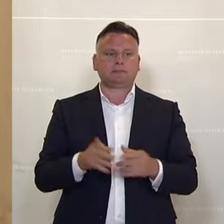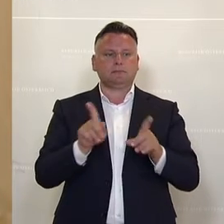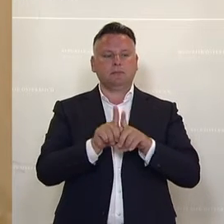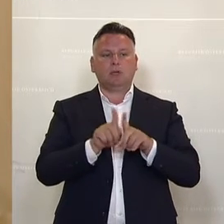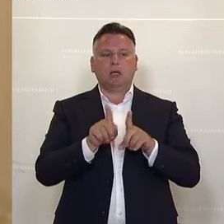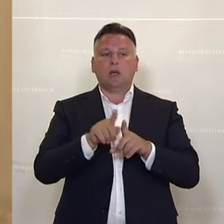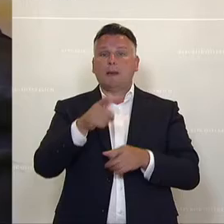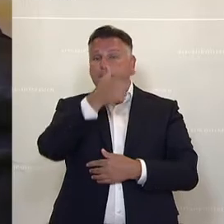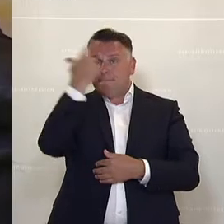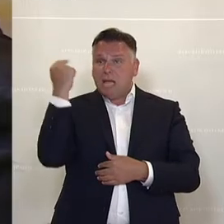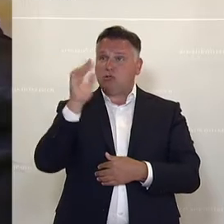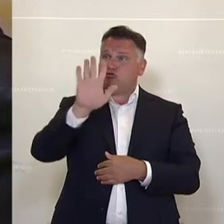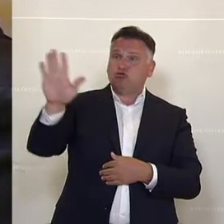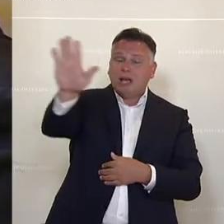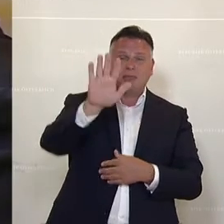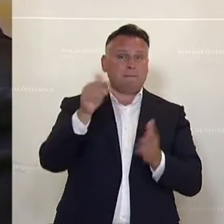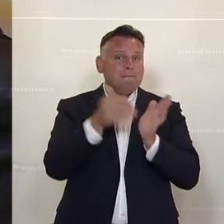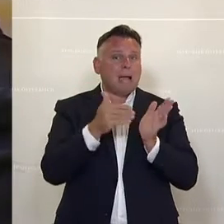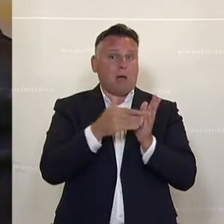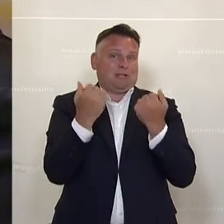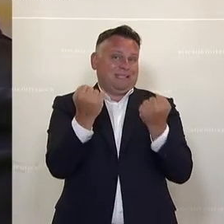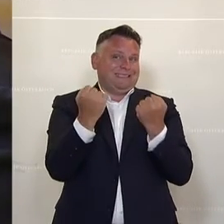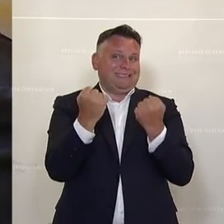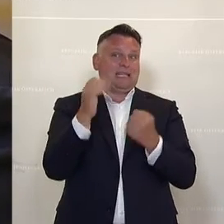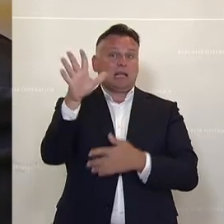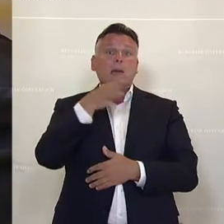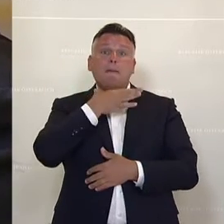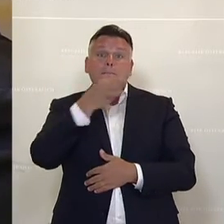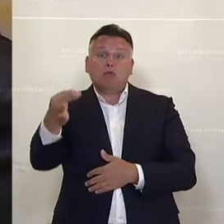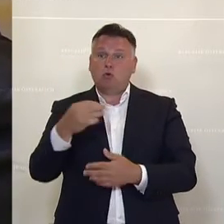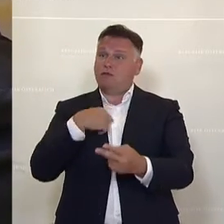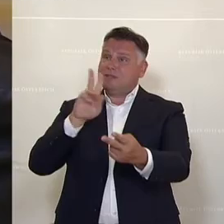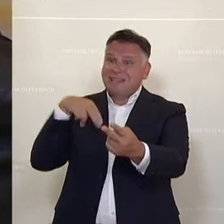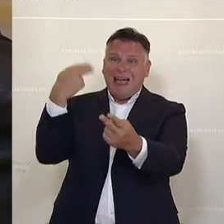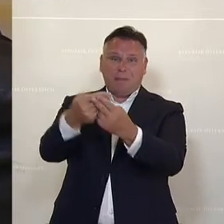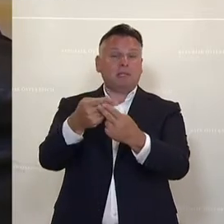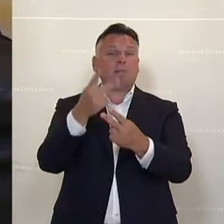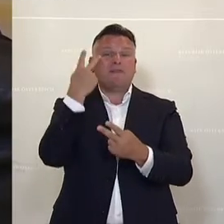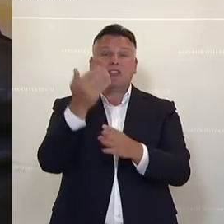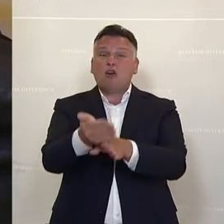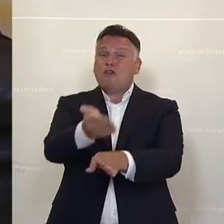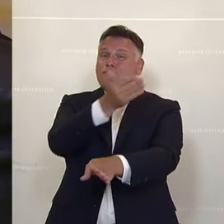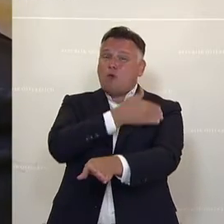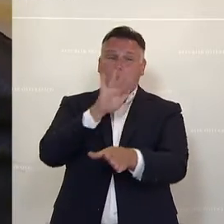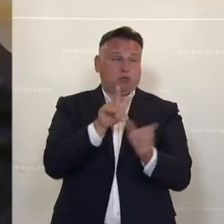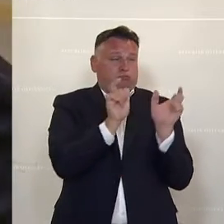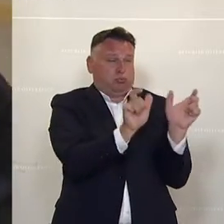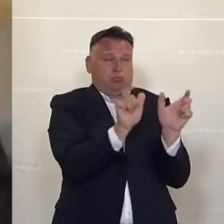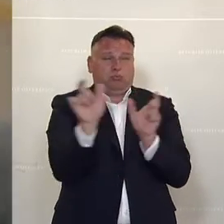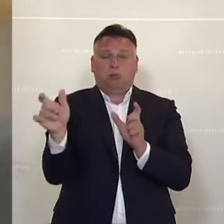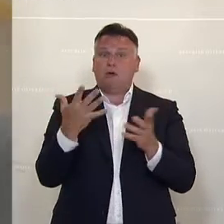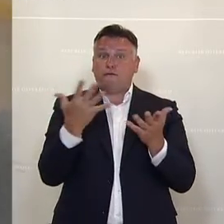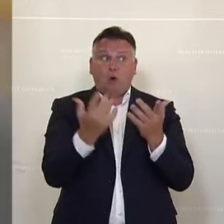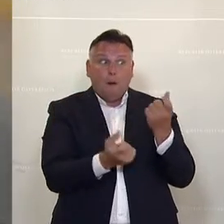den Bedürfnissen der Menschen orientierte Sicherheitspolitik beginnt aber bereits bei der Prävention, bei der präventiven Bekämpfung von